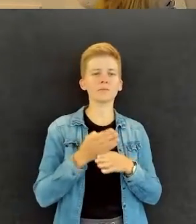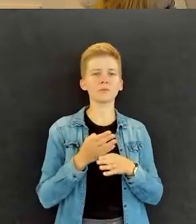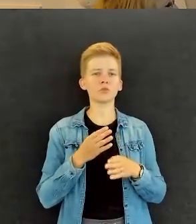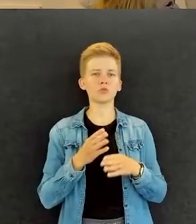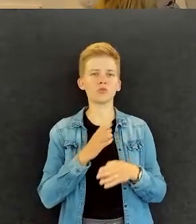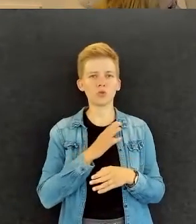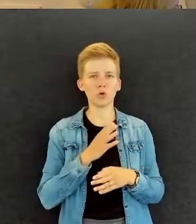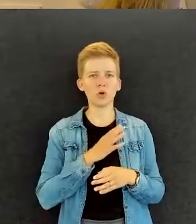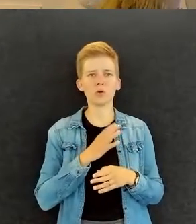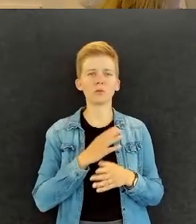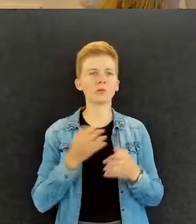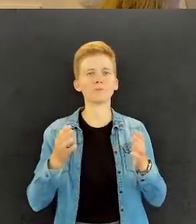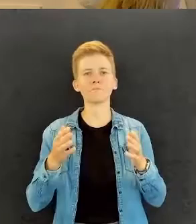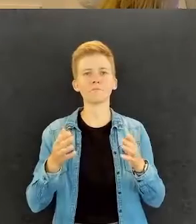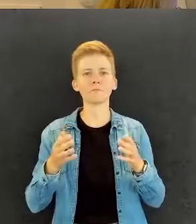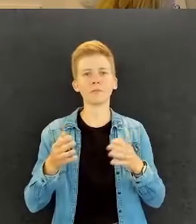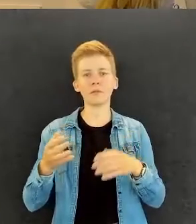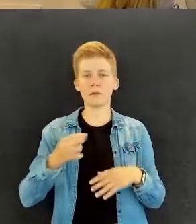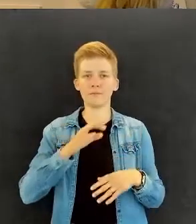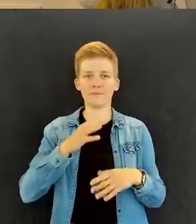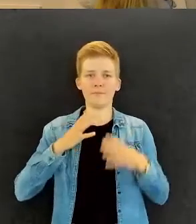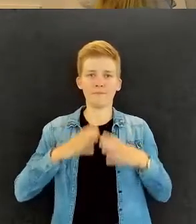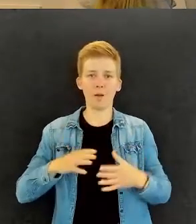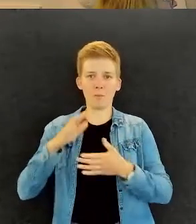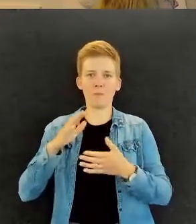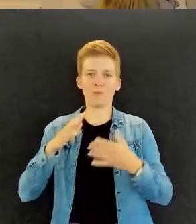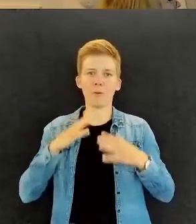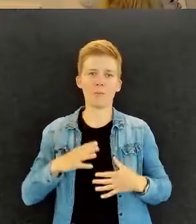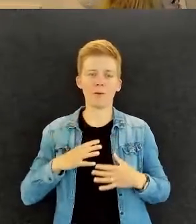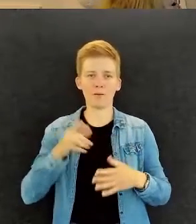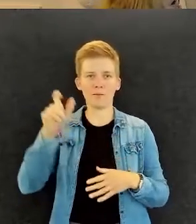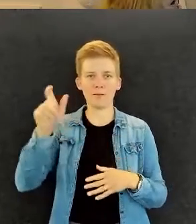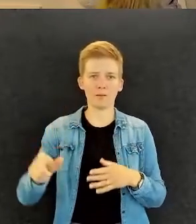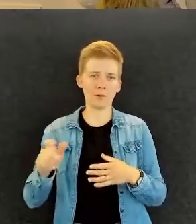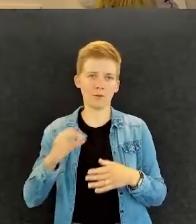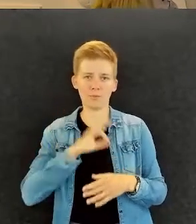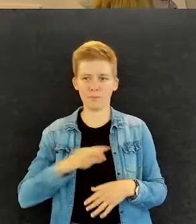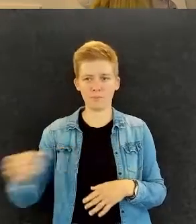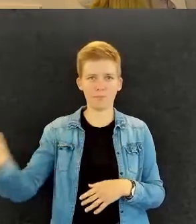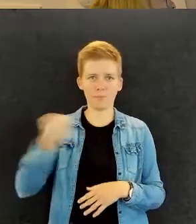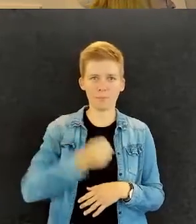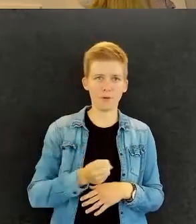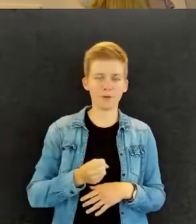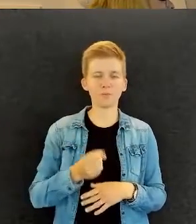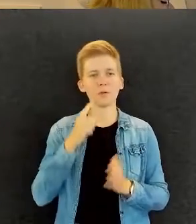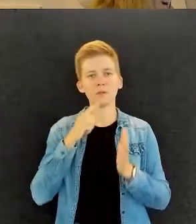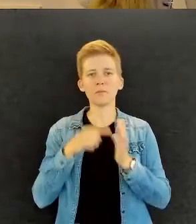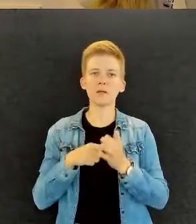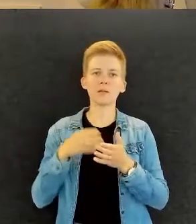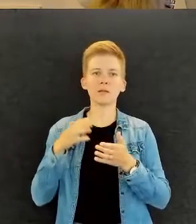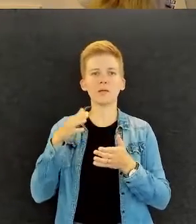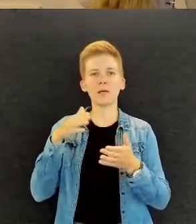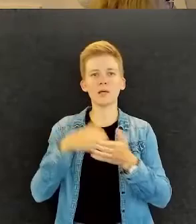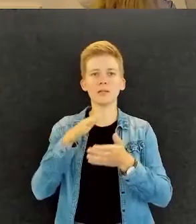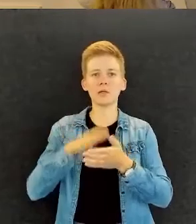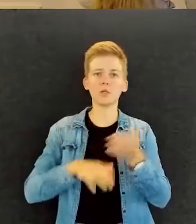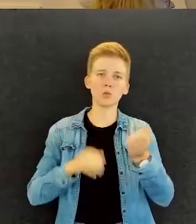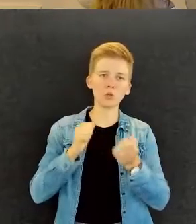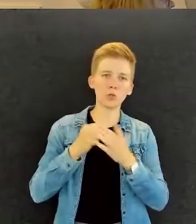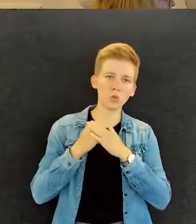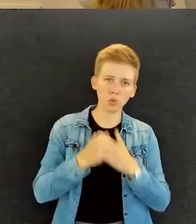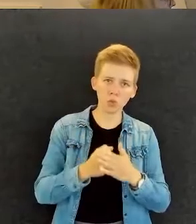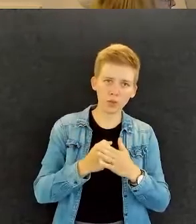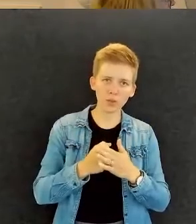Näitähän on muun muassa palkkatuki ja esteettömyyteen liittyvät tuet. Millainen sinun käsitys on siitä, että miten